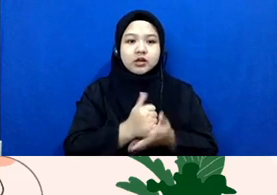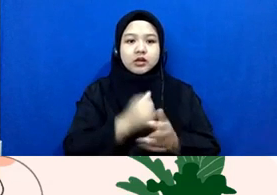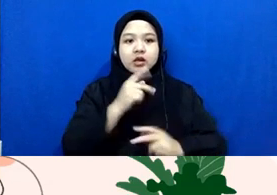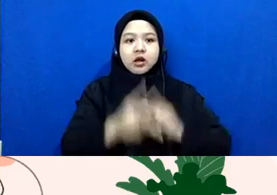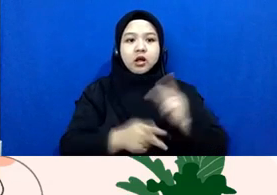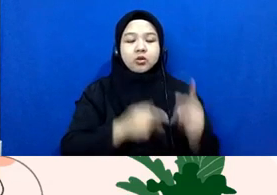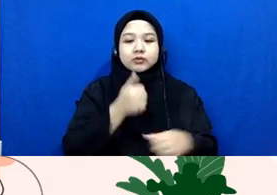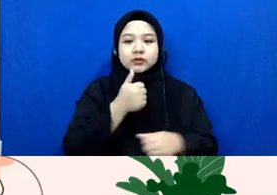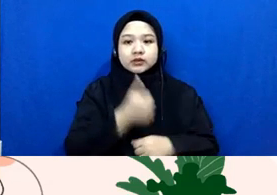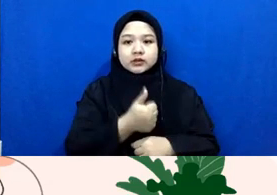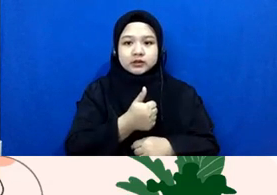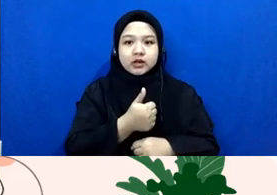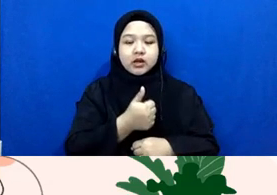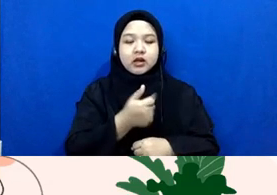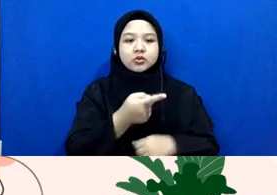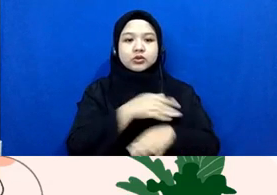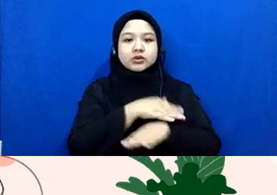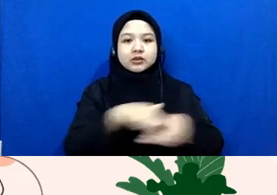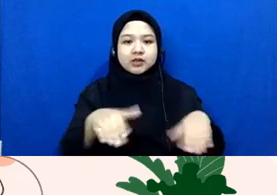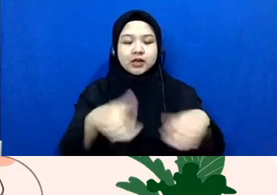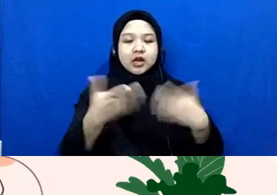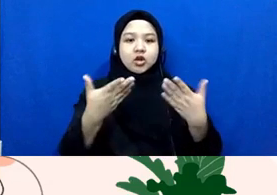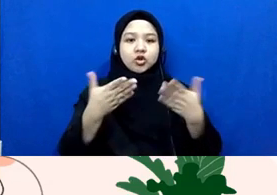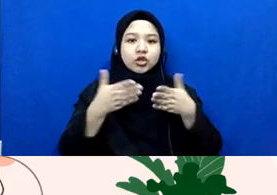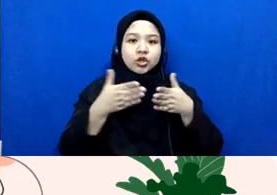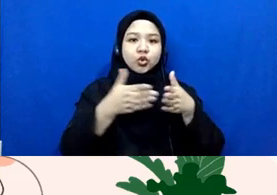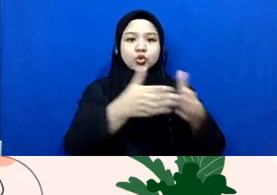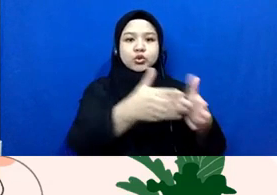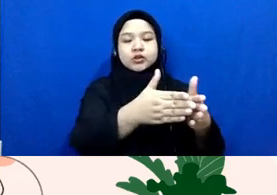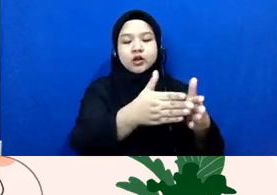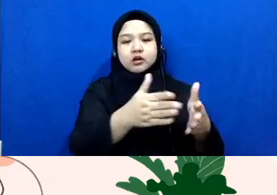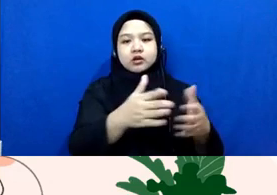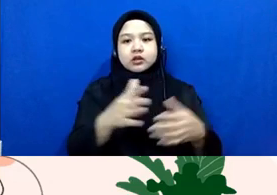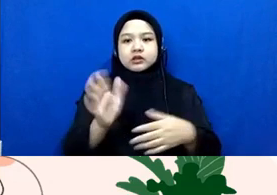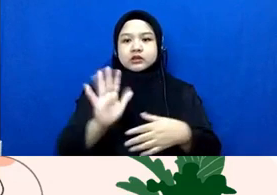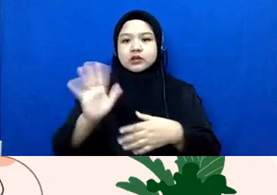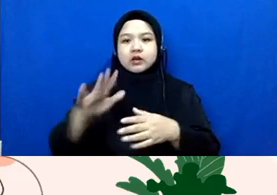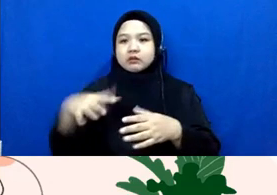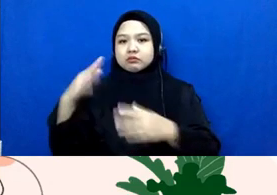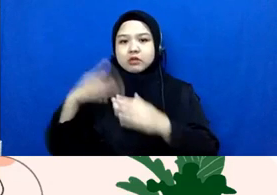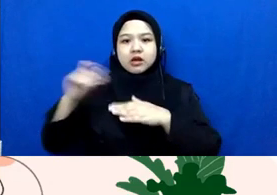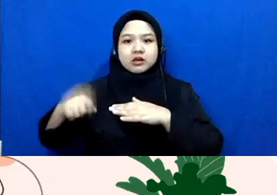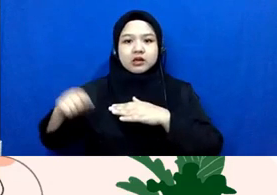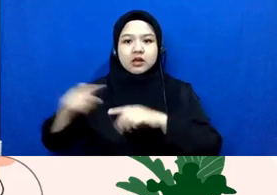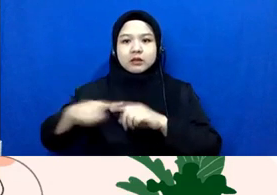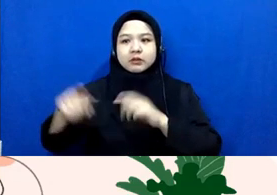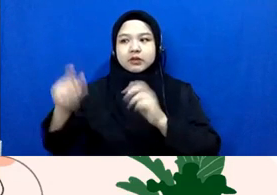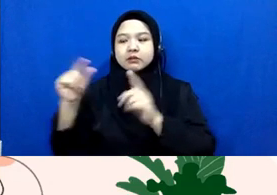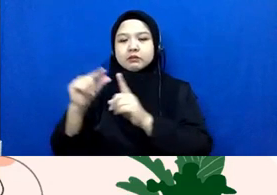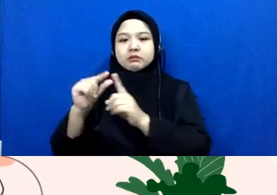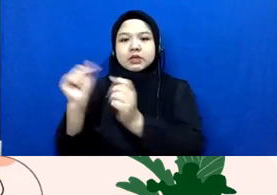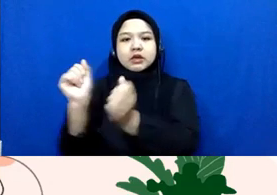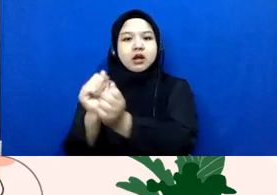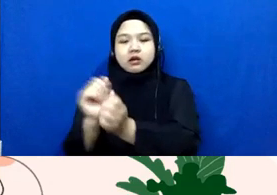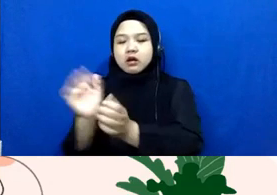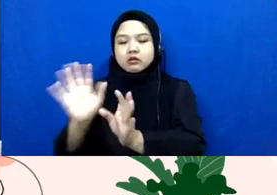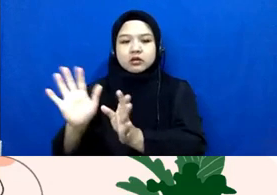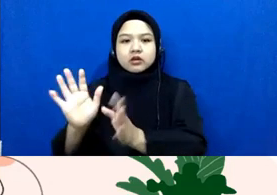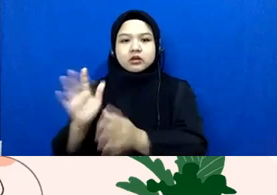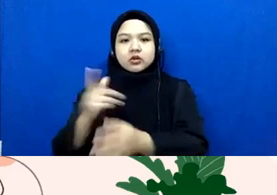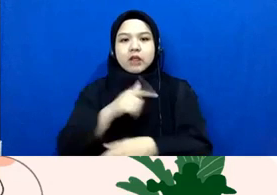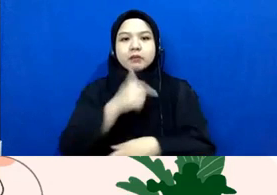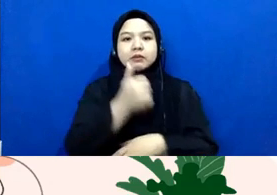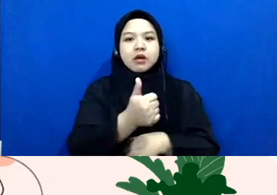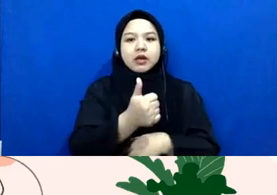diselesaikan atau diluruskan di luar jalur peradilan yang tidak melibatkan pembidanaan itu lebih bagus dibanding